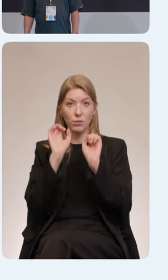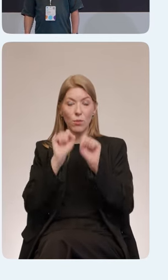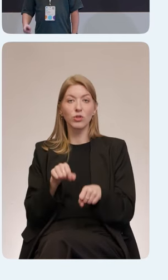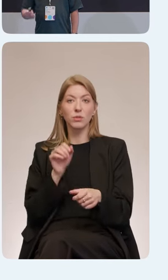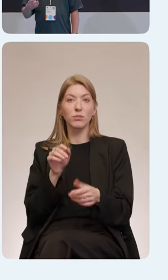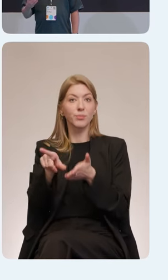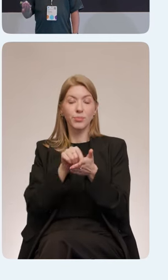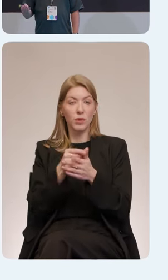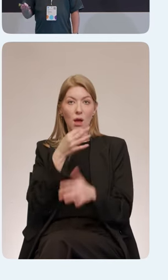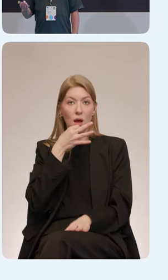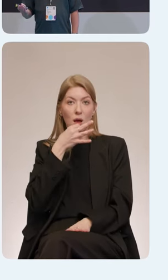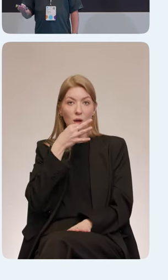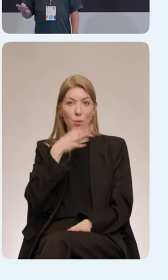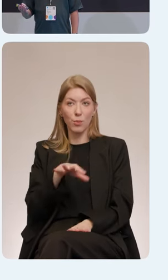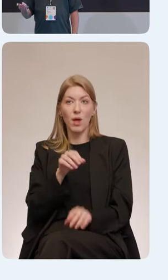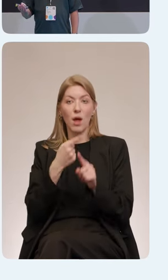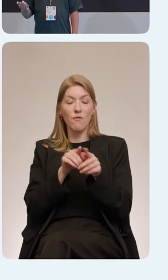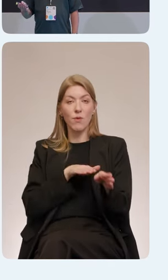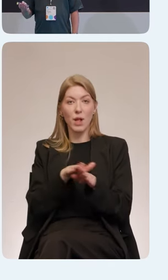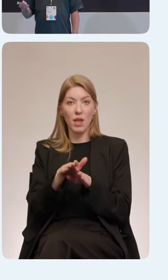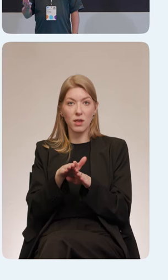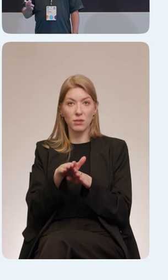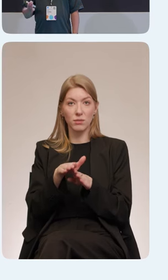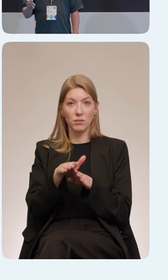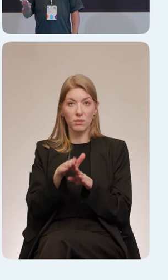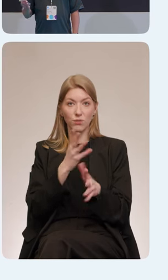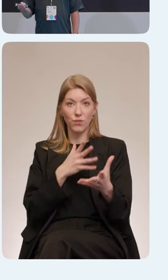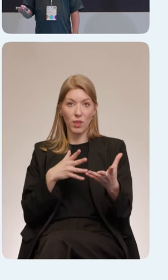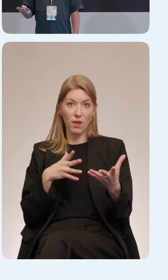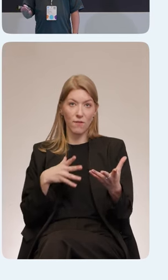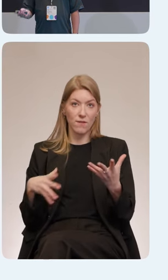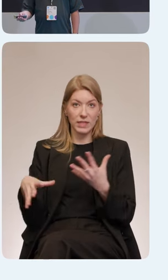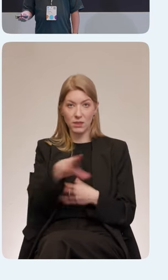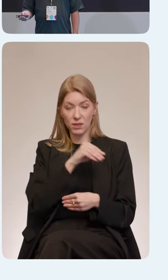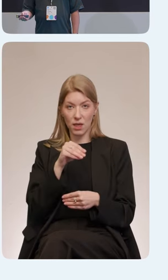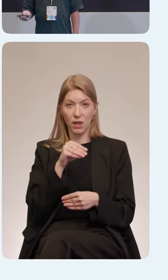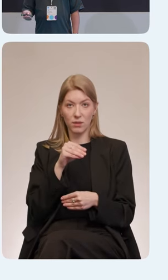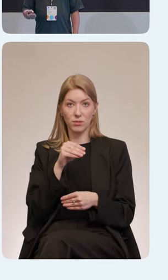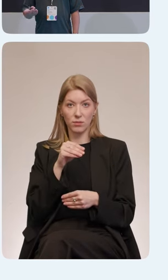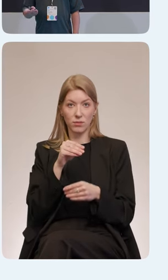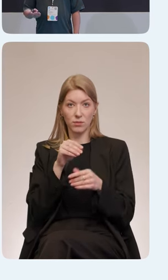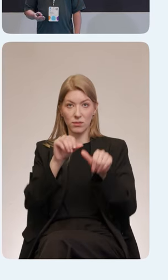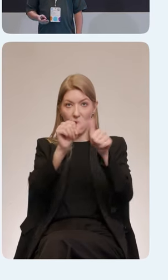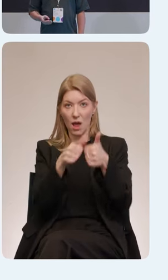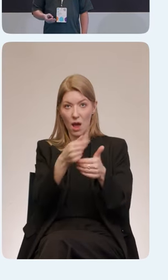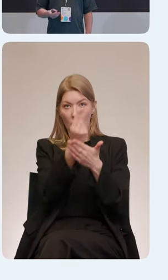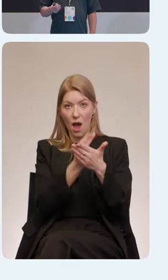для всех, и он выполняет все почти требования, которые у нас были к разметке скринридера